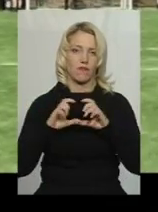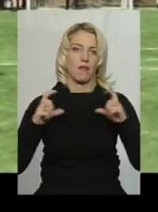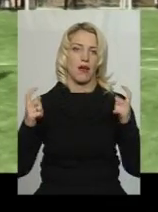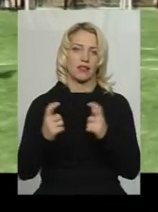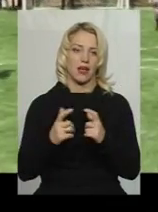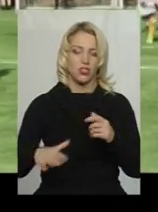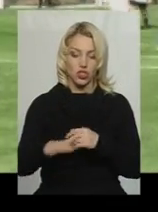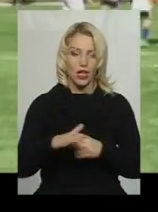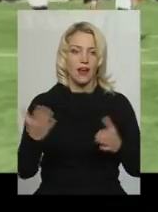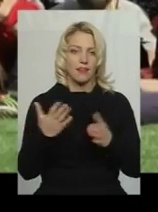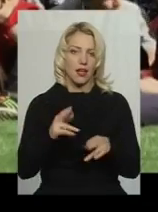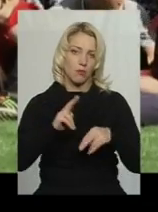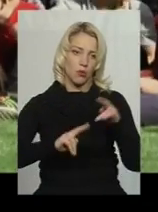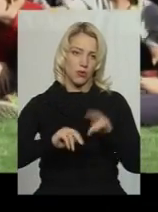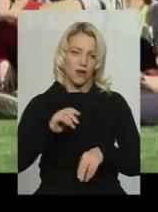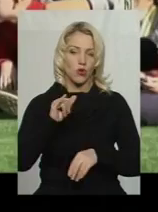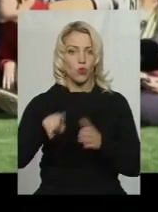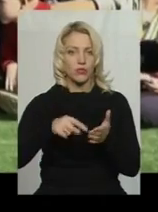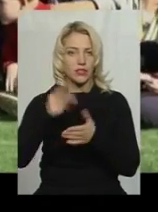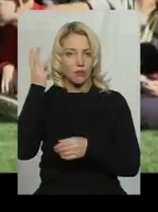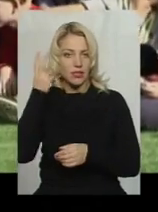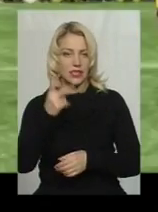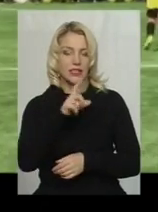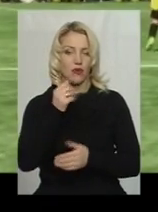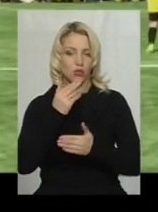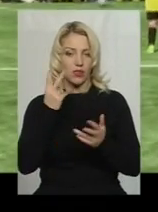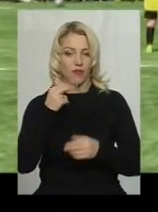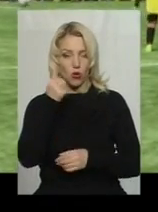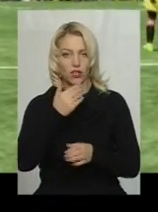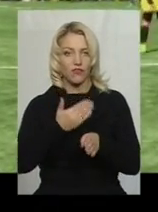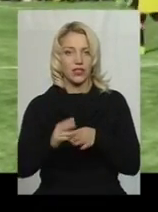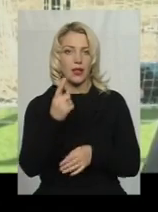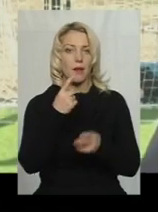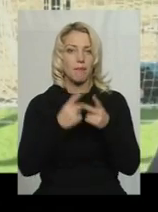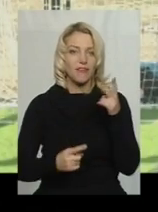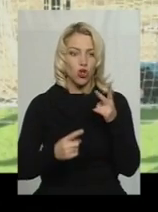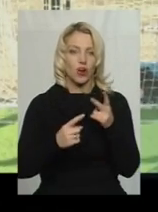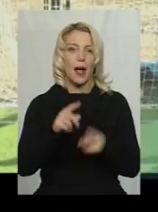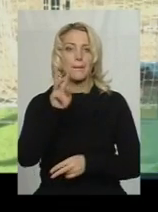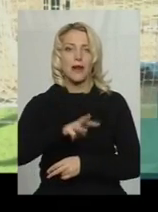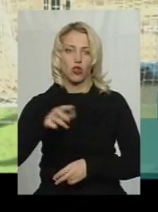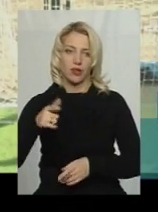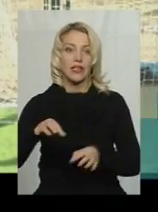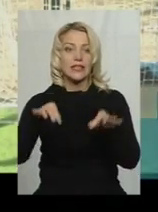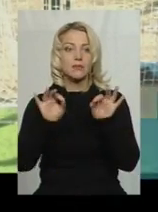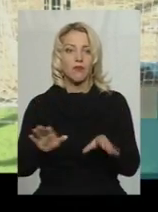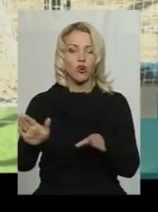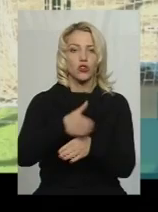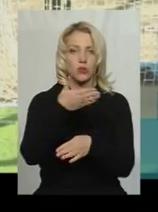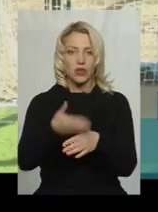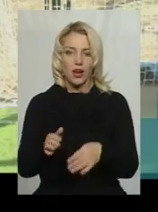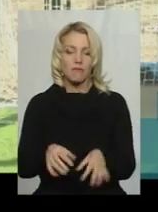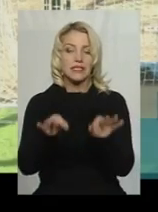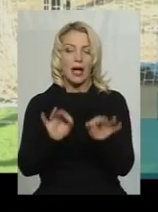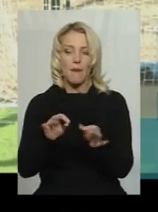побудували у Хмельницькому за останні два роки. На це з міського бюджету виділили півтора мільйона гривень. Справедливо розподіляємо заплановану